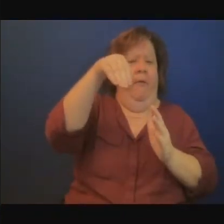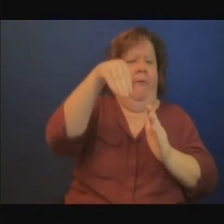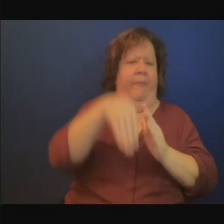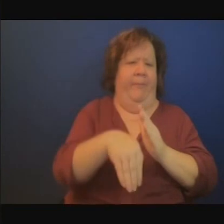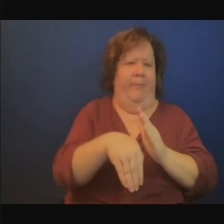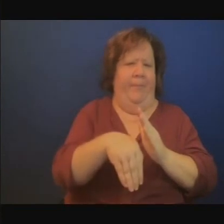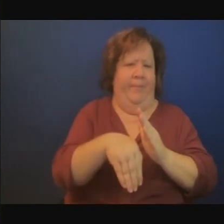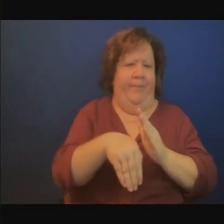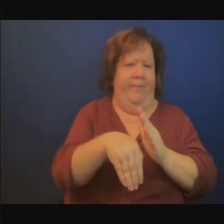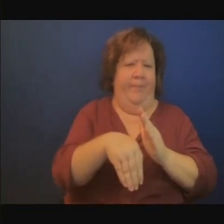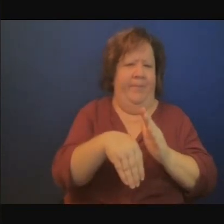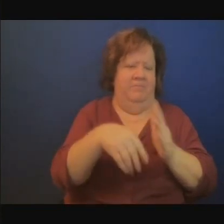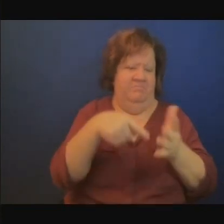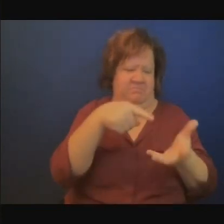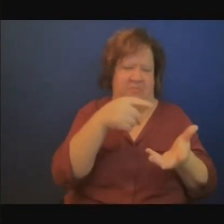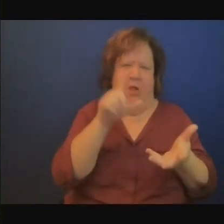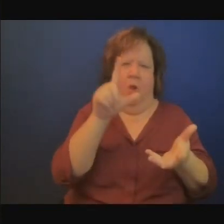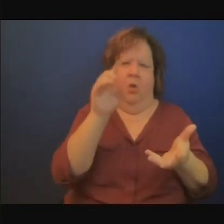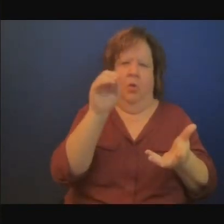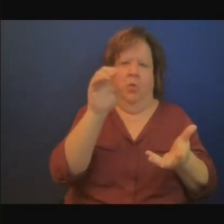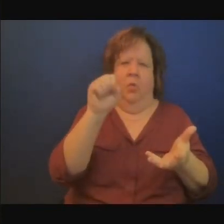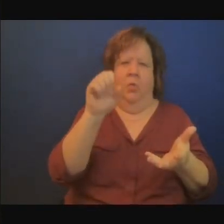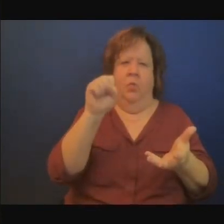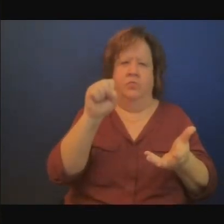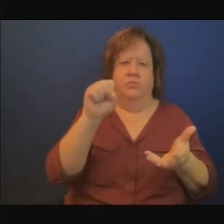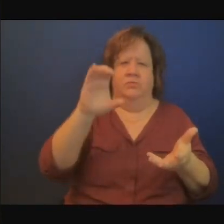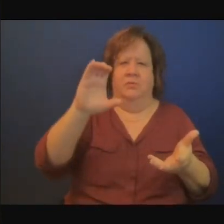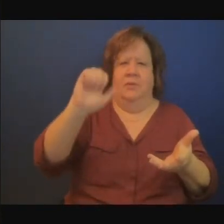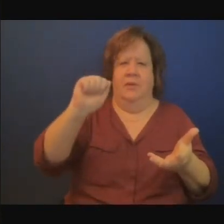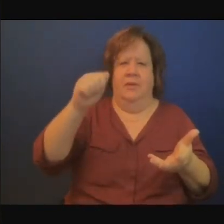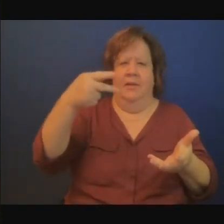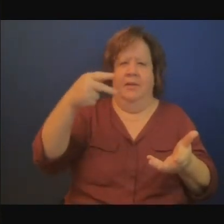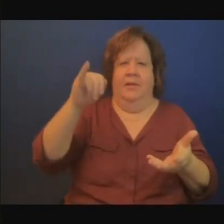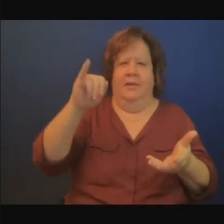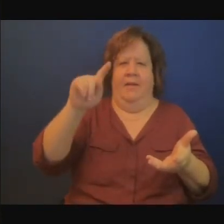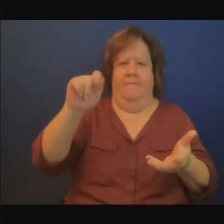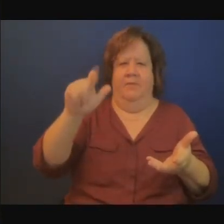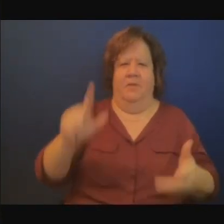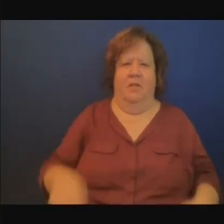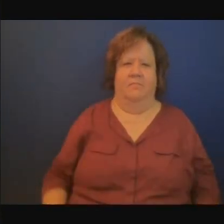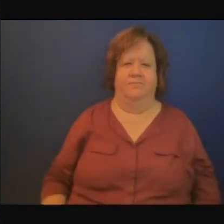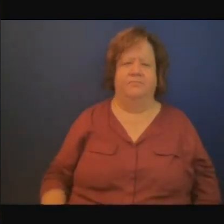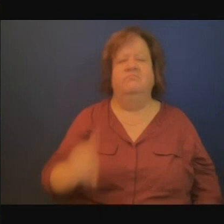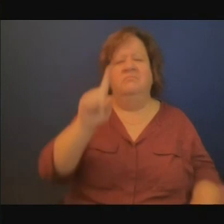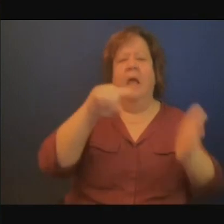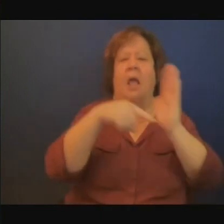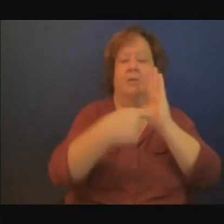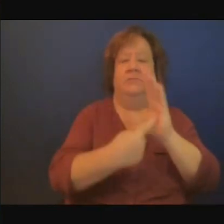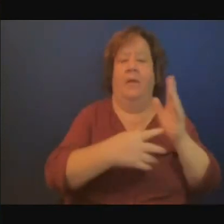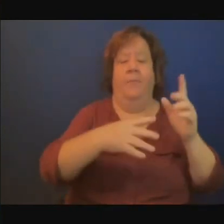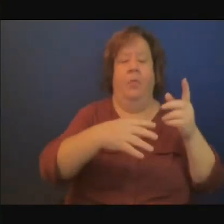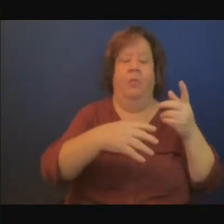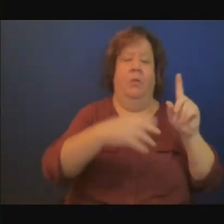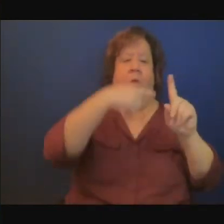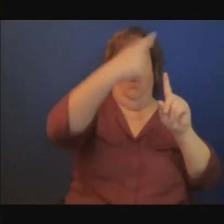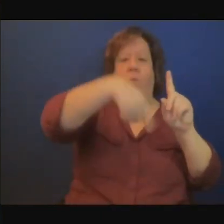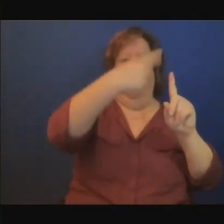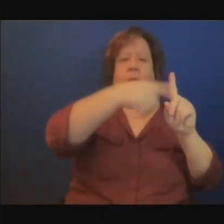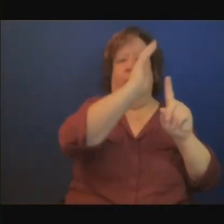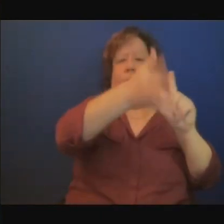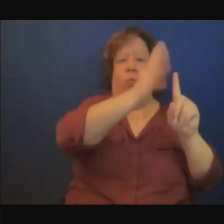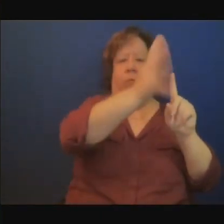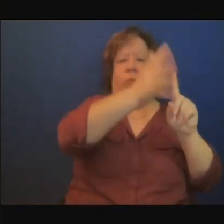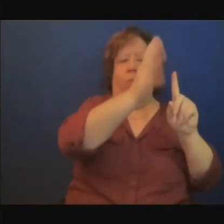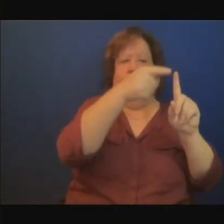trouvé une solution pour ce qu'on appelle la première perte de capital et